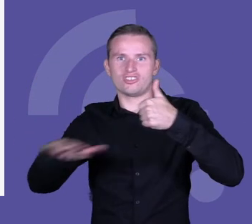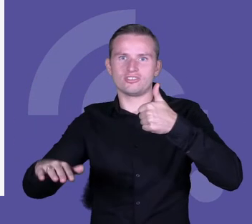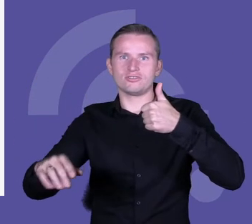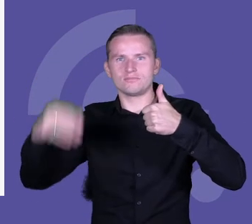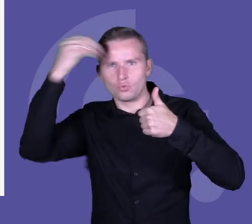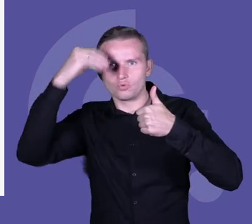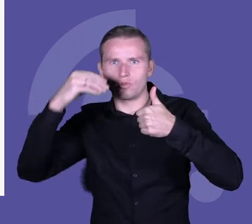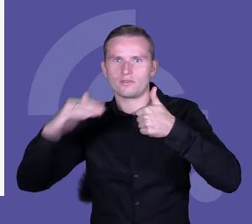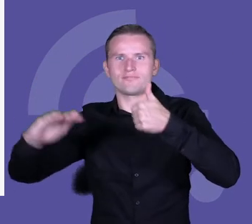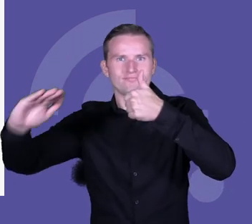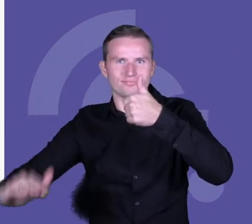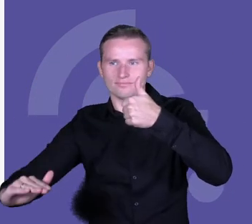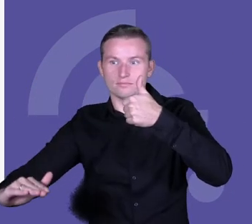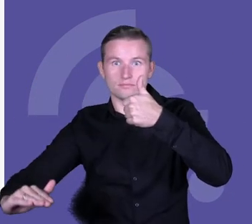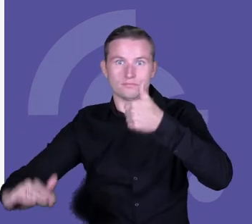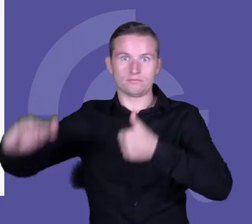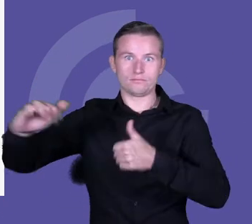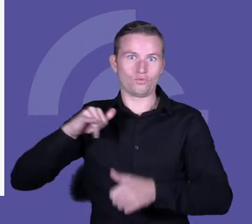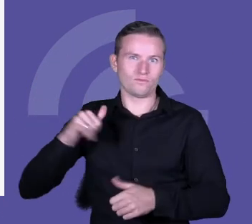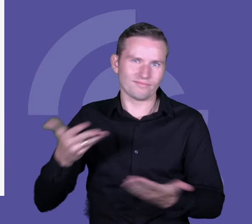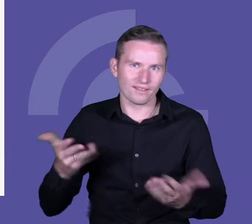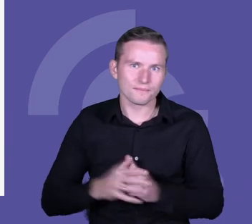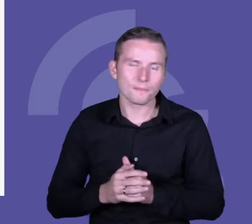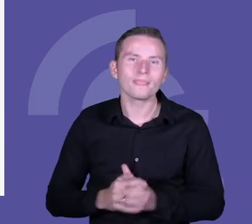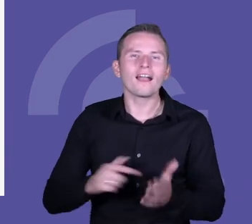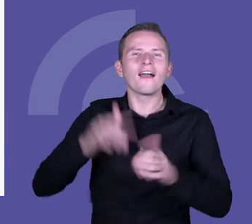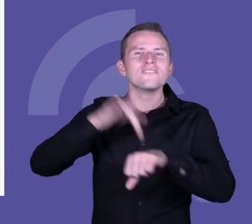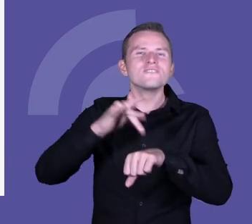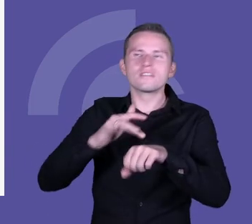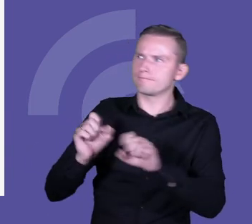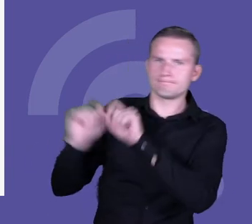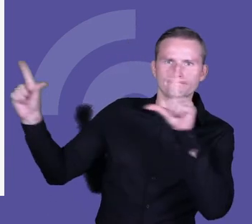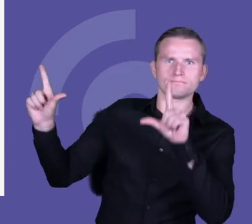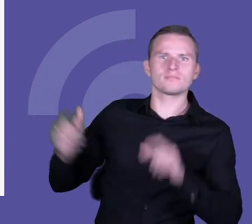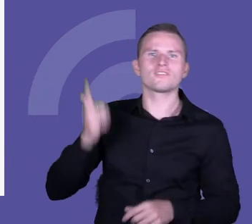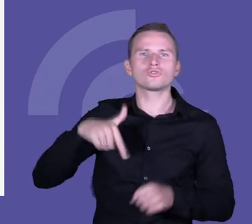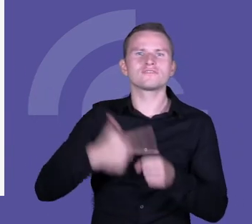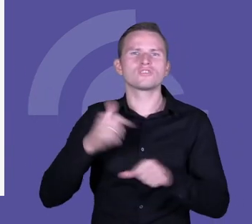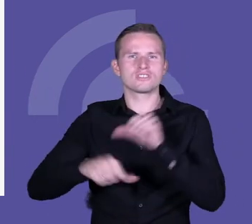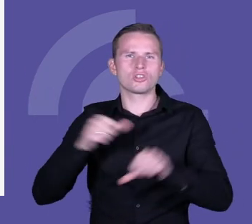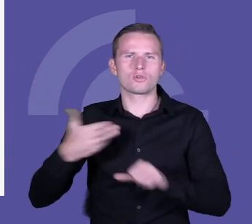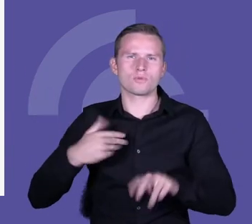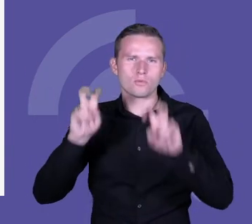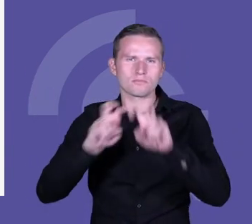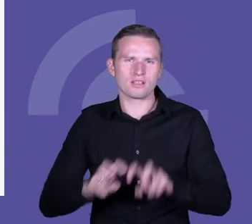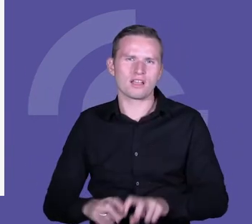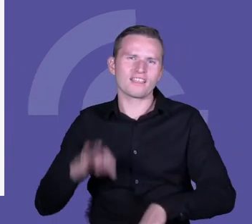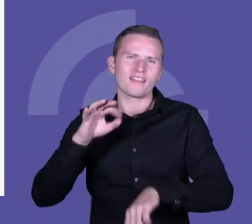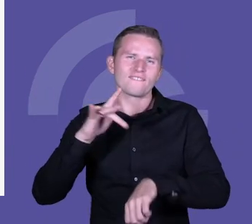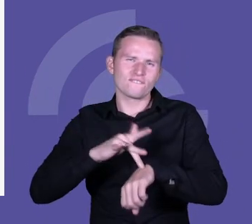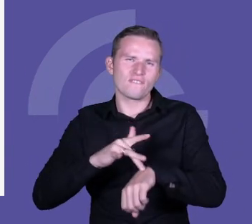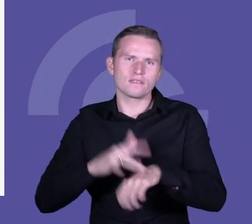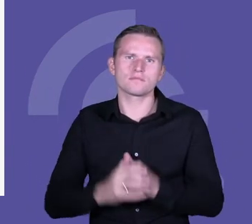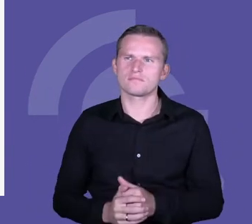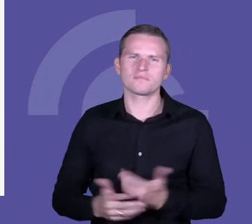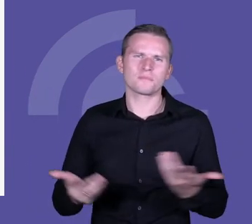no to zobaczcie Państwo na te wyniki. To nie jest duże badanie, to są wyniki pani profesor Michalak z 2020 roku, pandemijne. Mam niewielu nauczycieli, nie jest